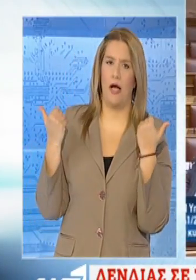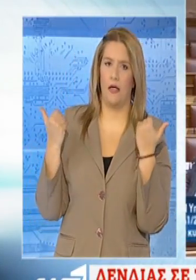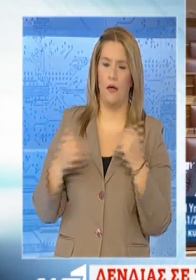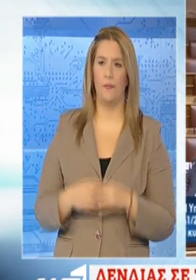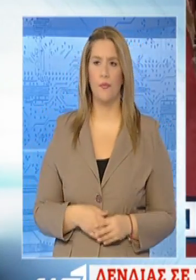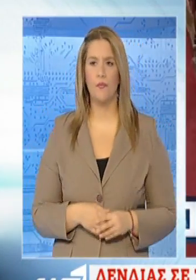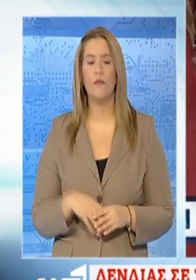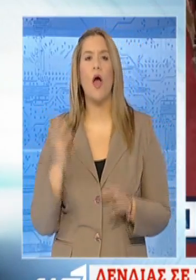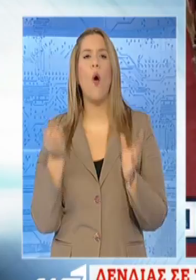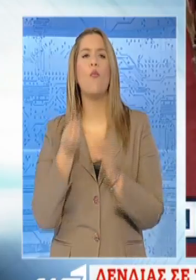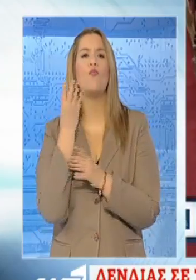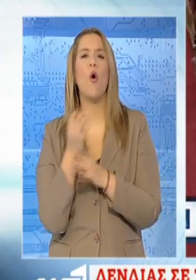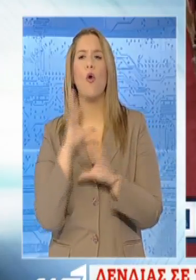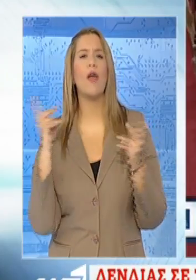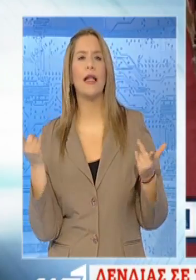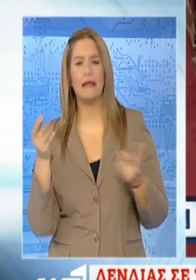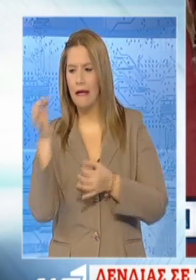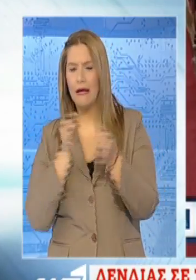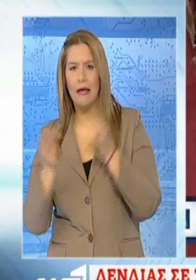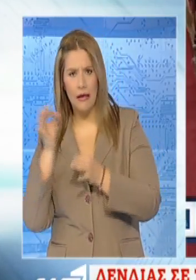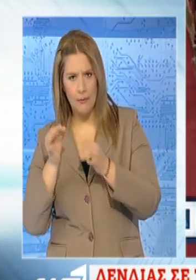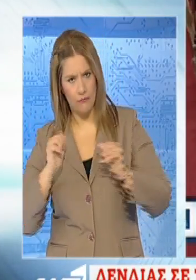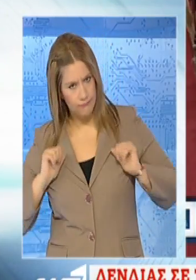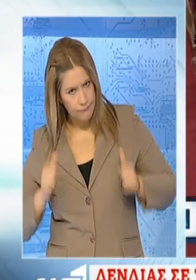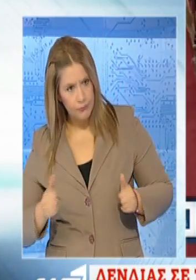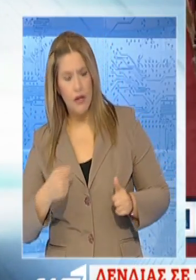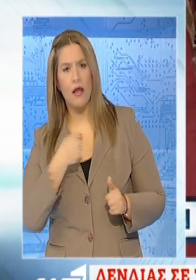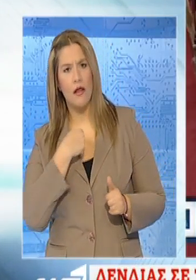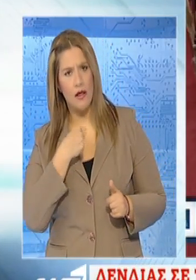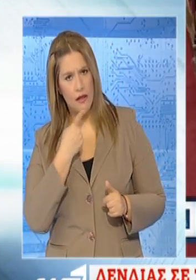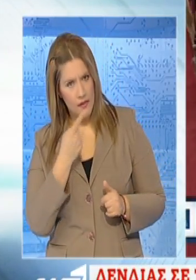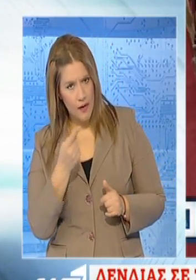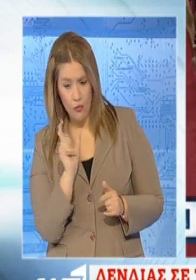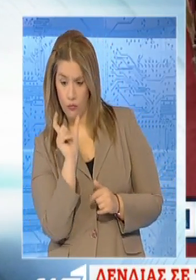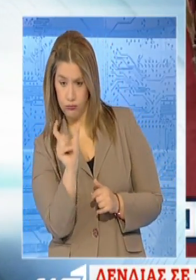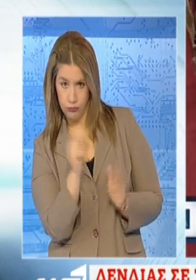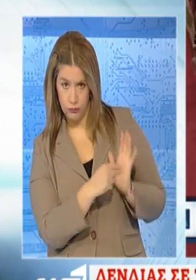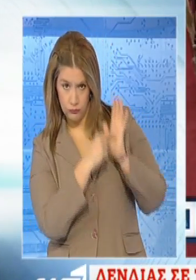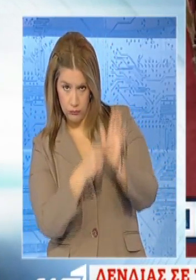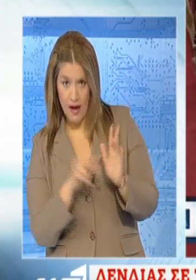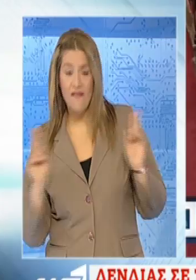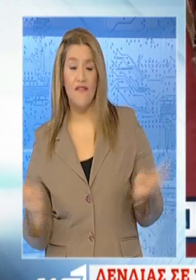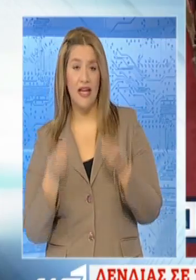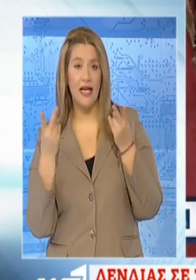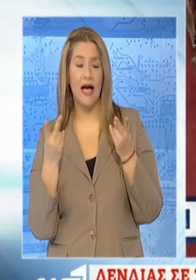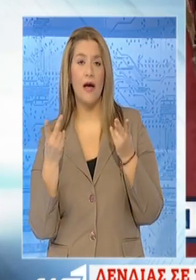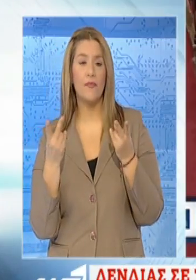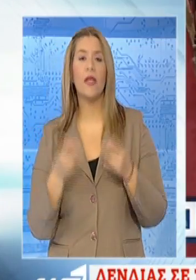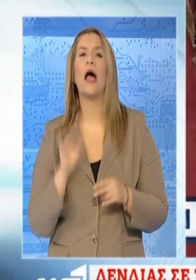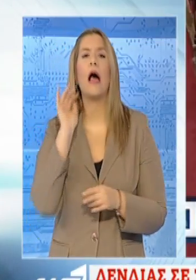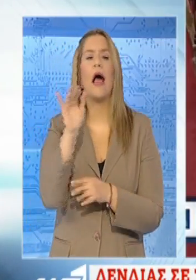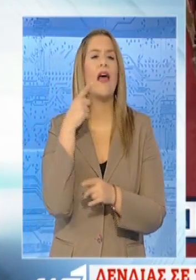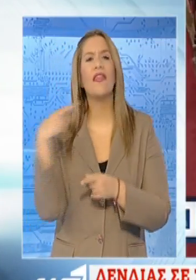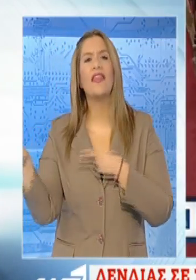μόδας χάρη σε εσάς, ο Μαρκ Τουέν, να σας πω ένα άλλο δικό του ρητό που βρήκα και εγώ σήμερα. Ποια λέει είναι η